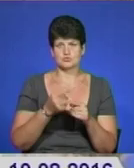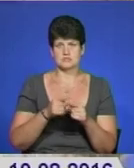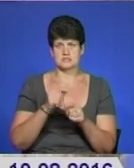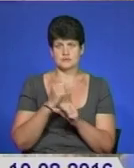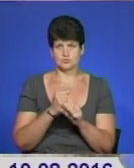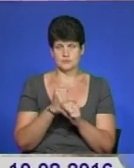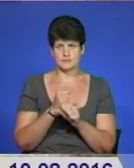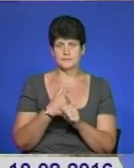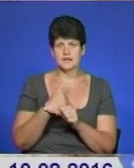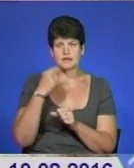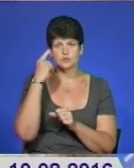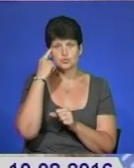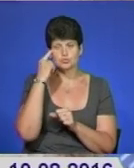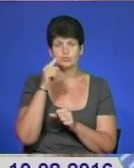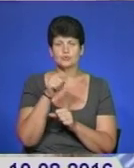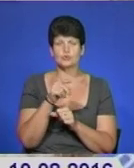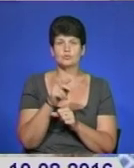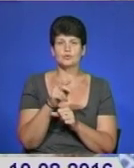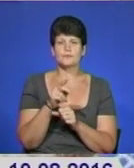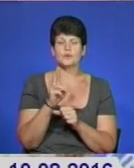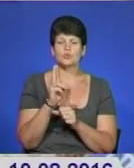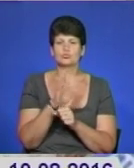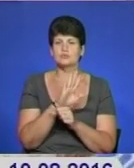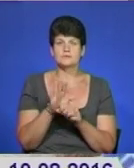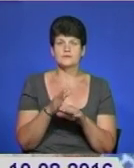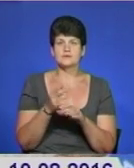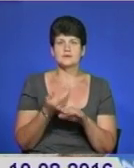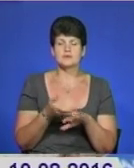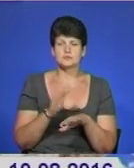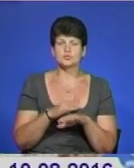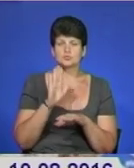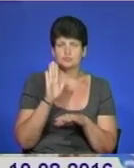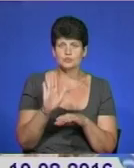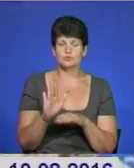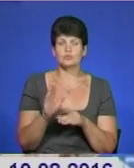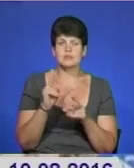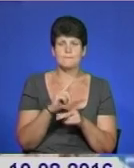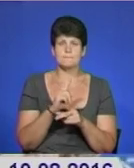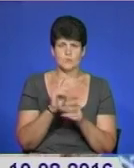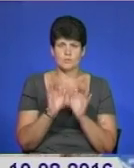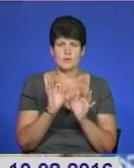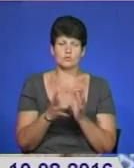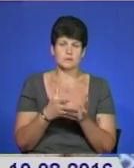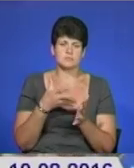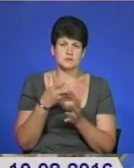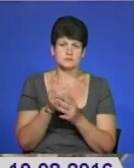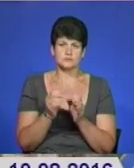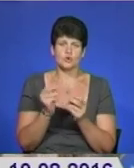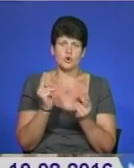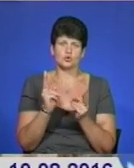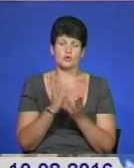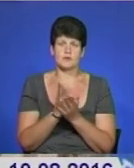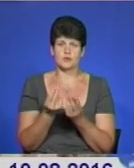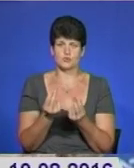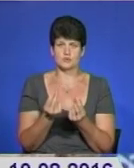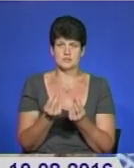Я думаю, що тому, було непосильно, буде гірше оплачувати. Кому було посильно, напевно, що буде нормально, хто має гроші. З точки зору